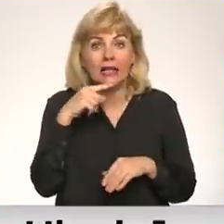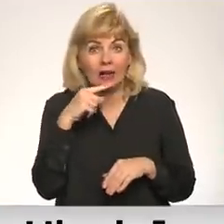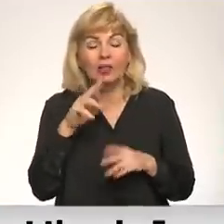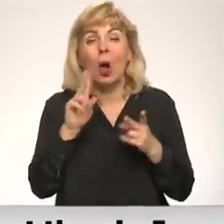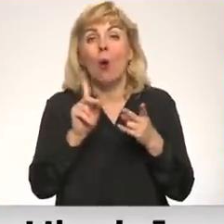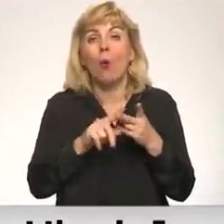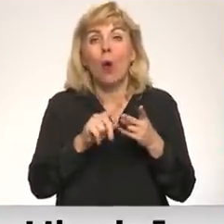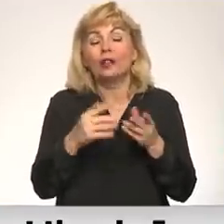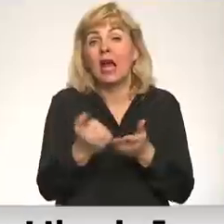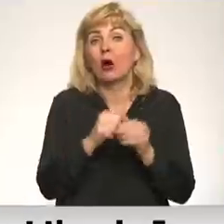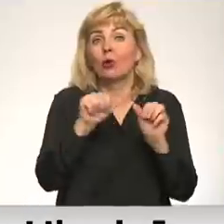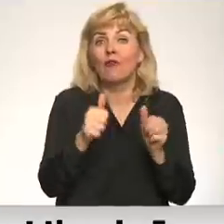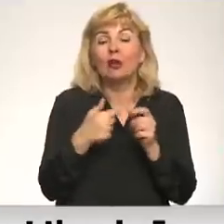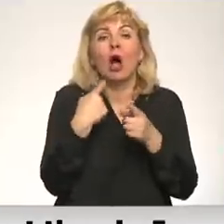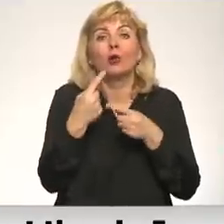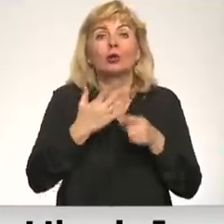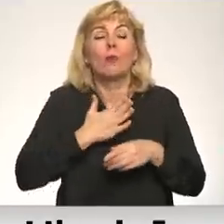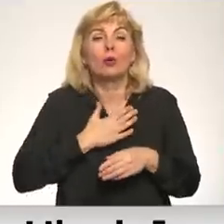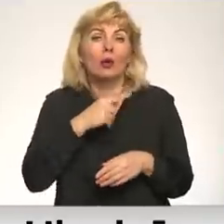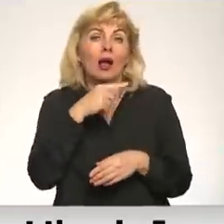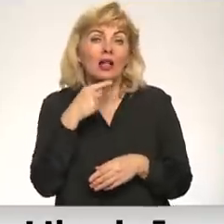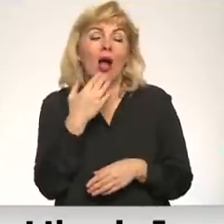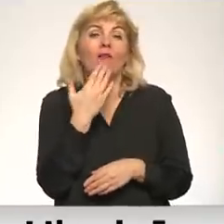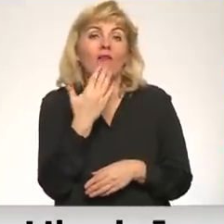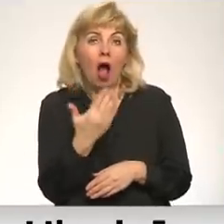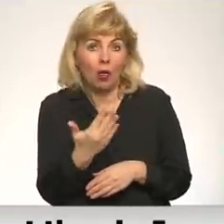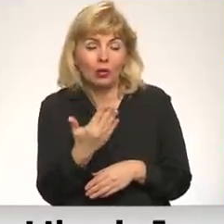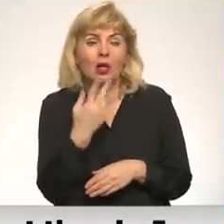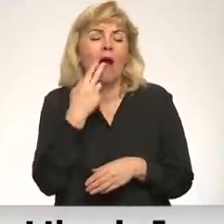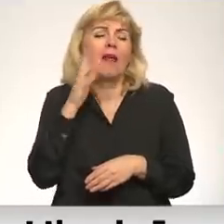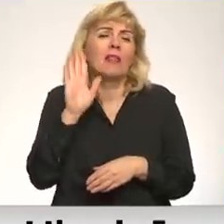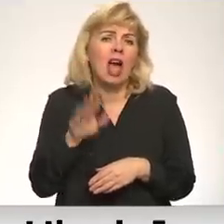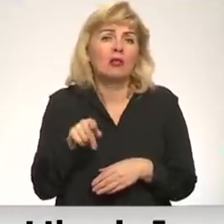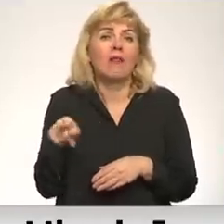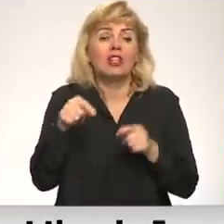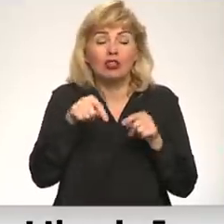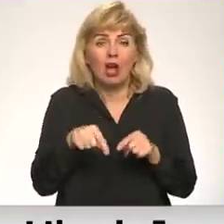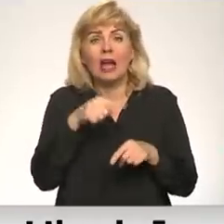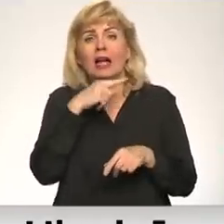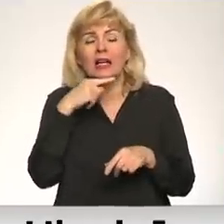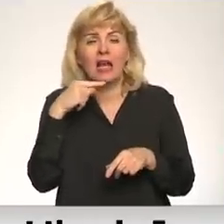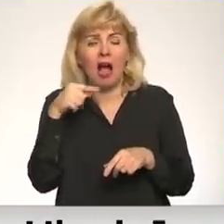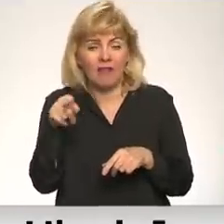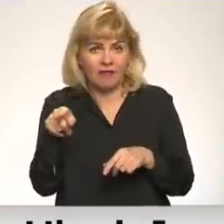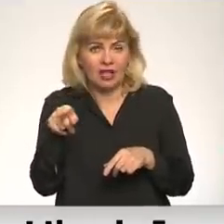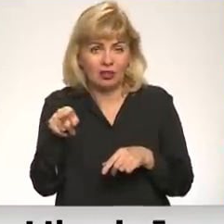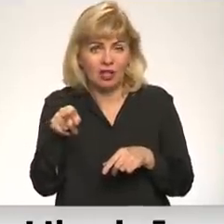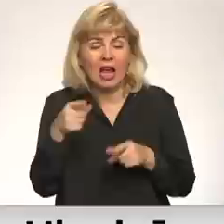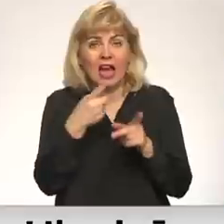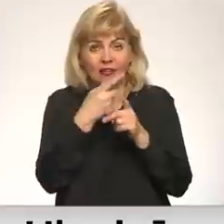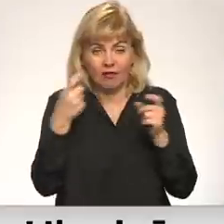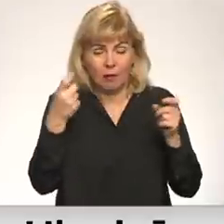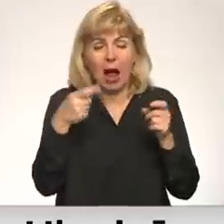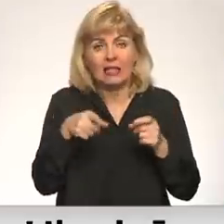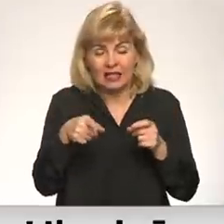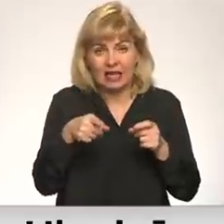veids, kā runāt ar mūsu krievalodīgajiem, neskatoties uz to, ka viņi ir šajā Krievijas informācijas